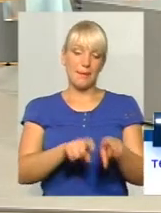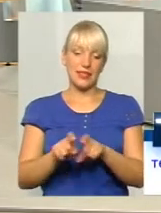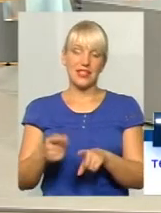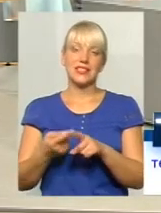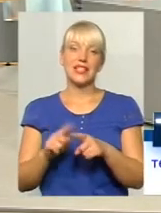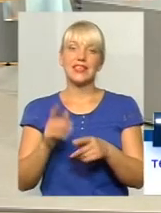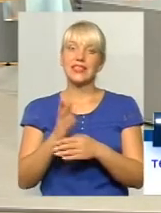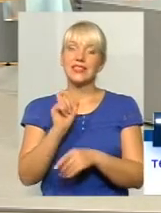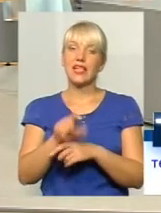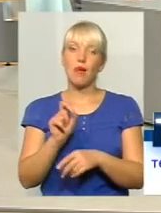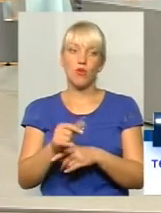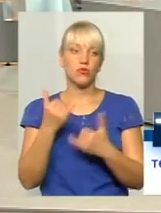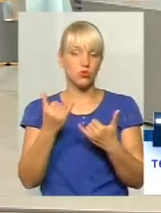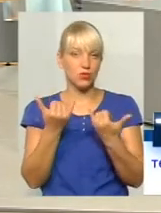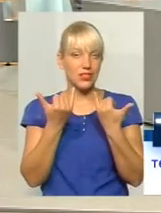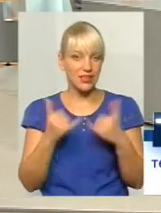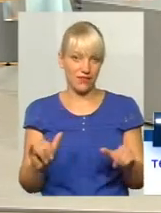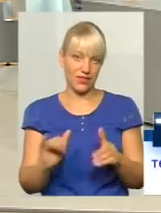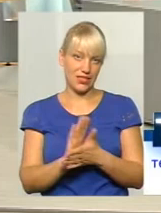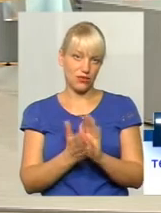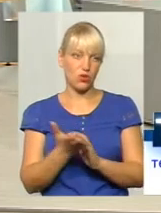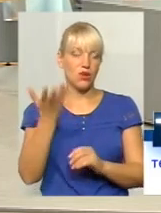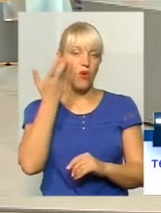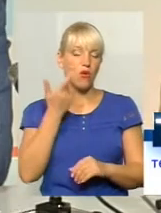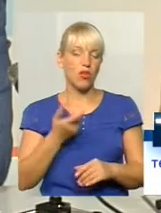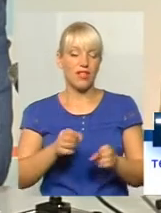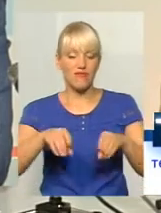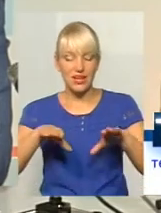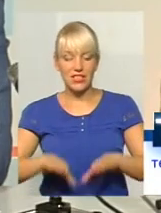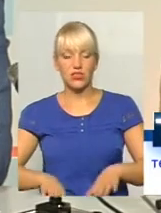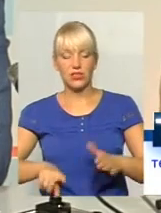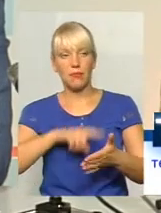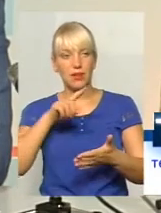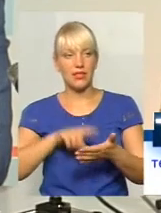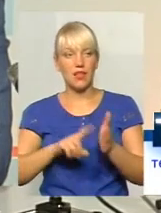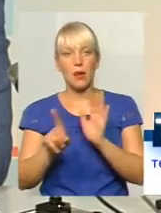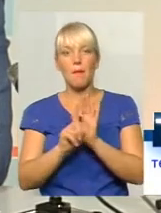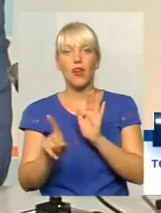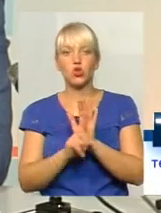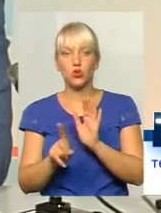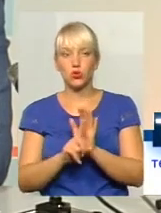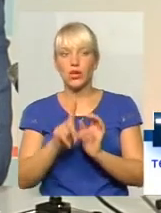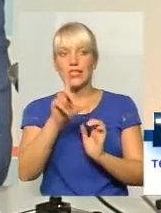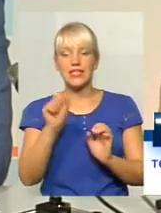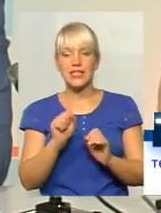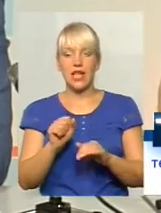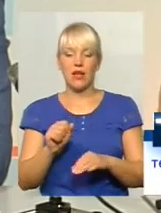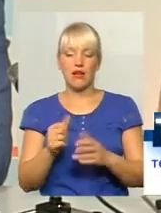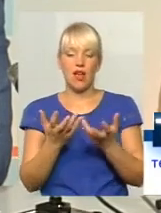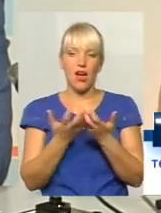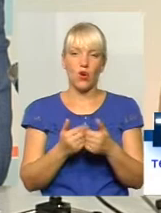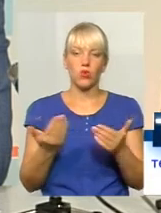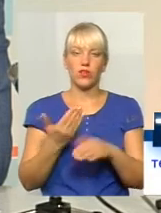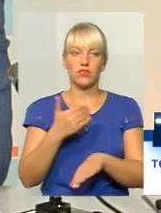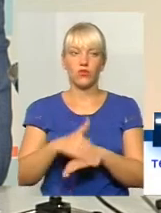ще декілька... І сьогодні дуже дивна ситуація, коли вирішується питання маршруту за рахунок якихось інших вулиць. Ось,